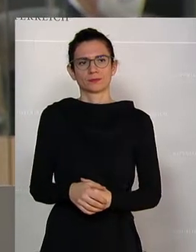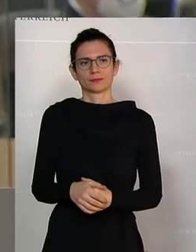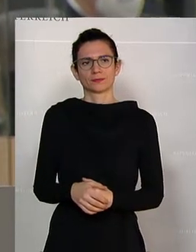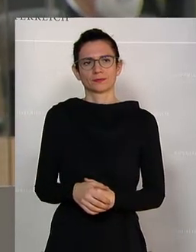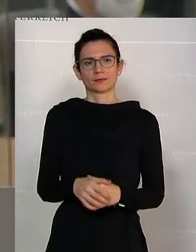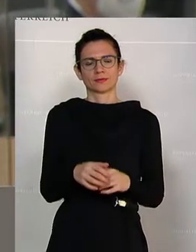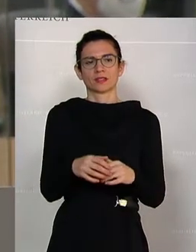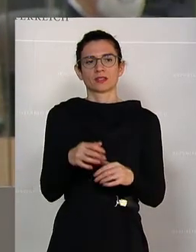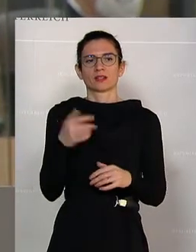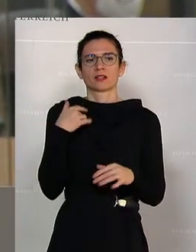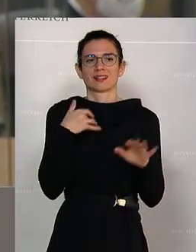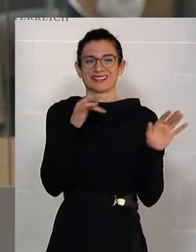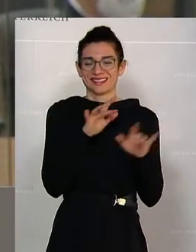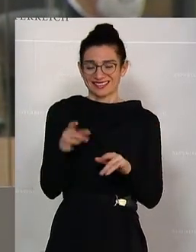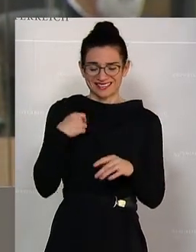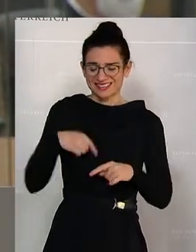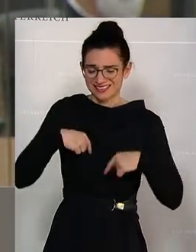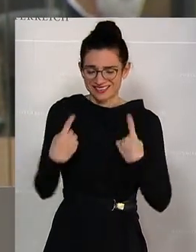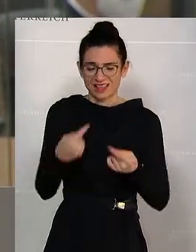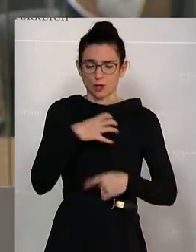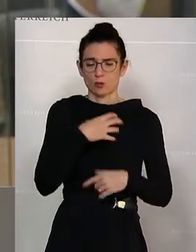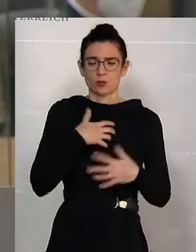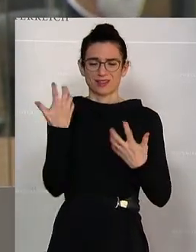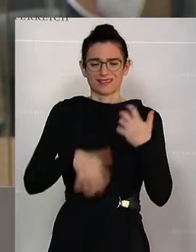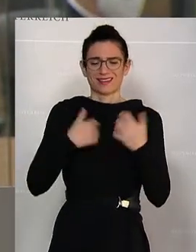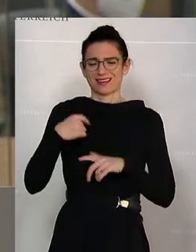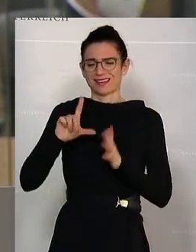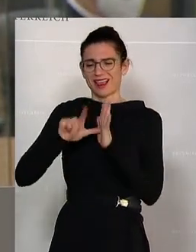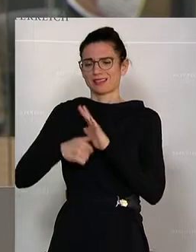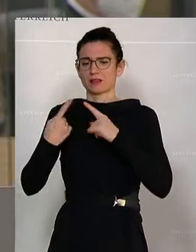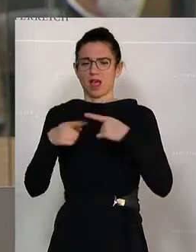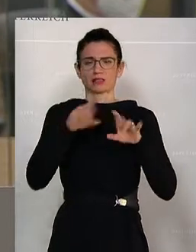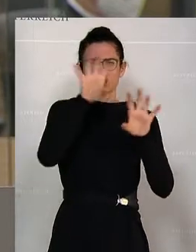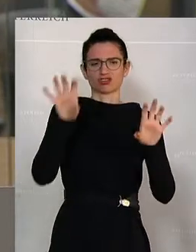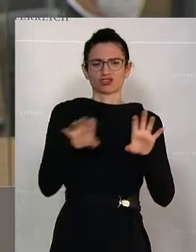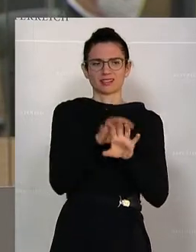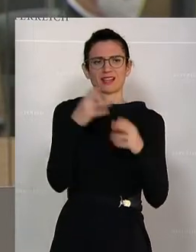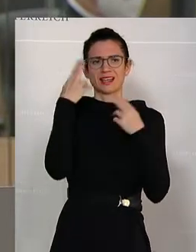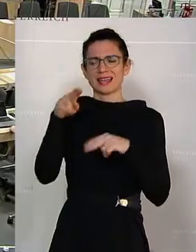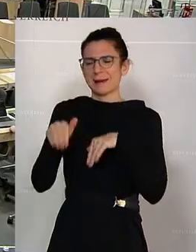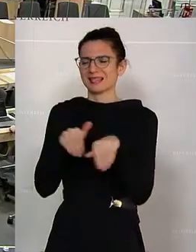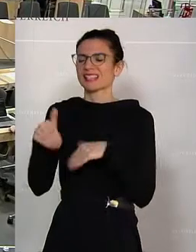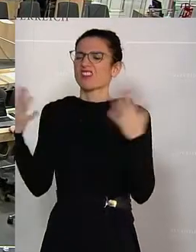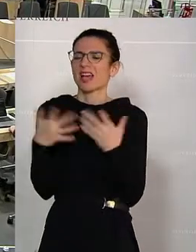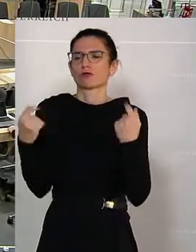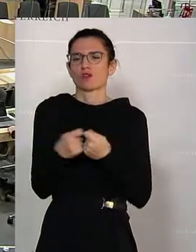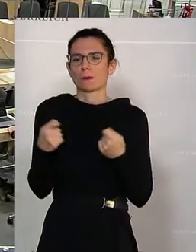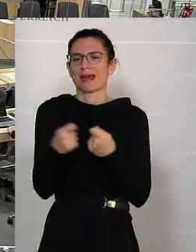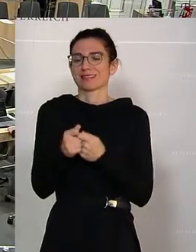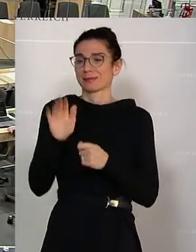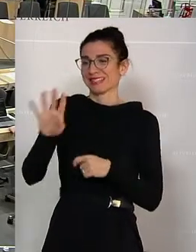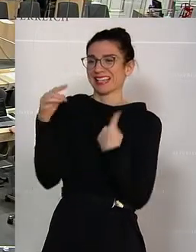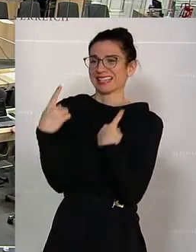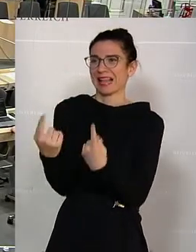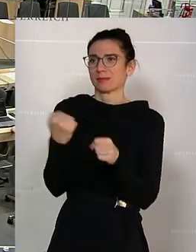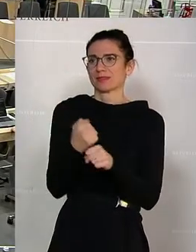Arbeit leisten. Tags darauf brach der Bürgerkrieg in Linz und anderen Städten aus. Herr Minister, welche Maßnahmen werden Sie als Innenminister